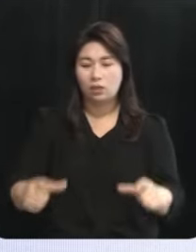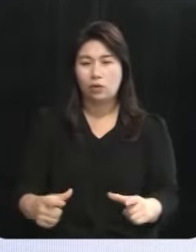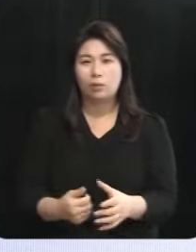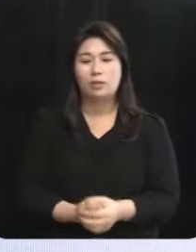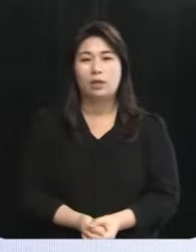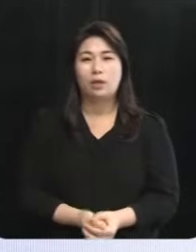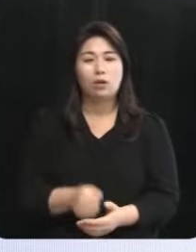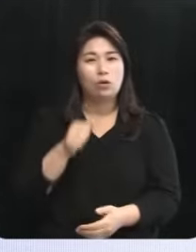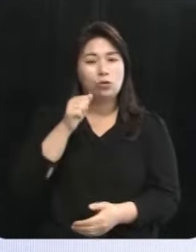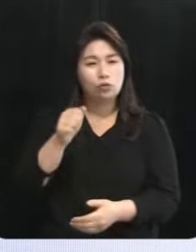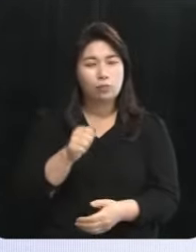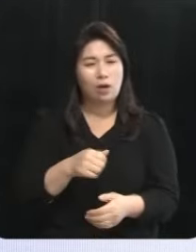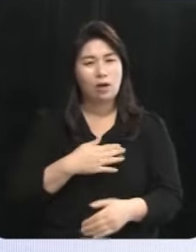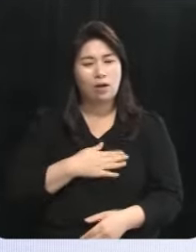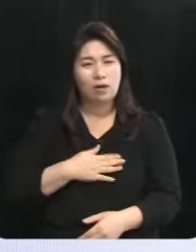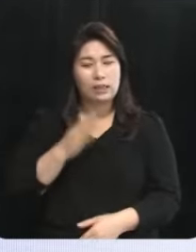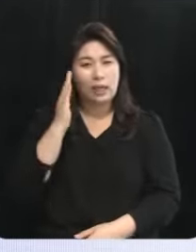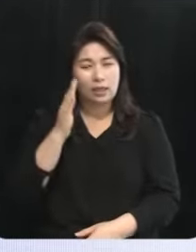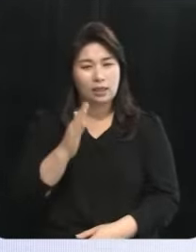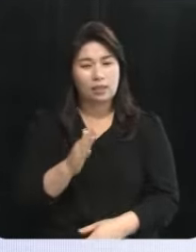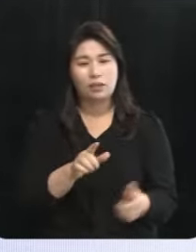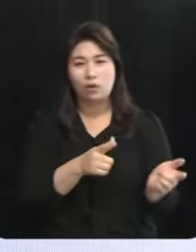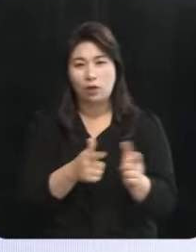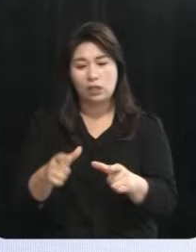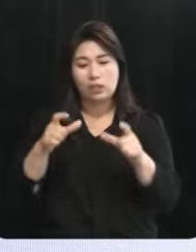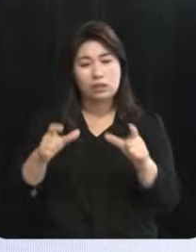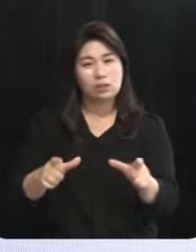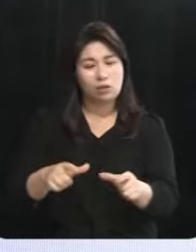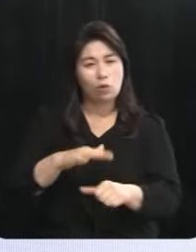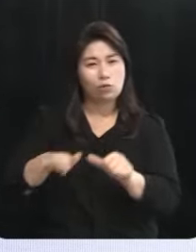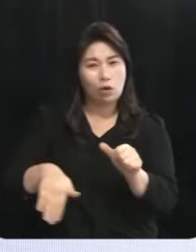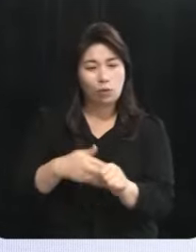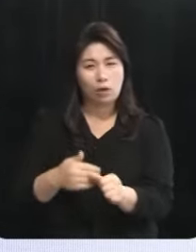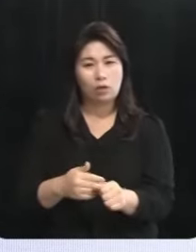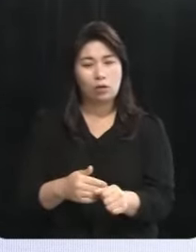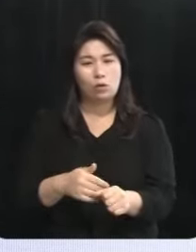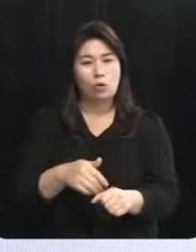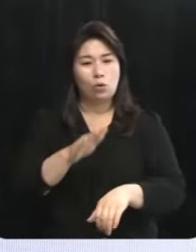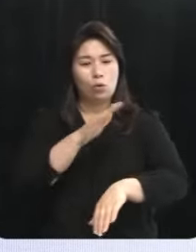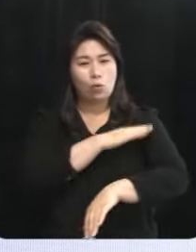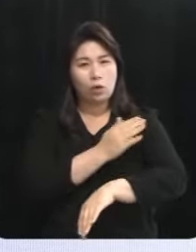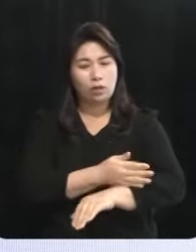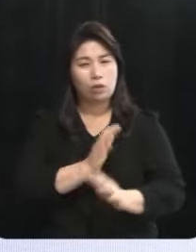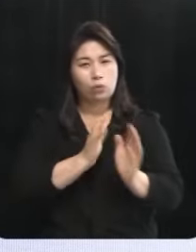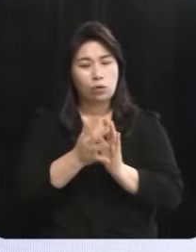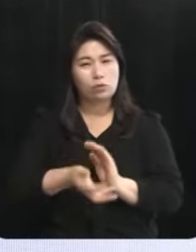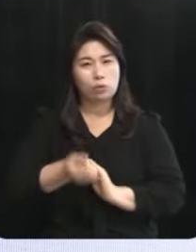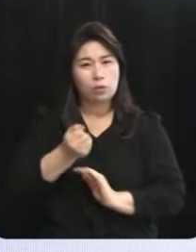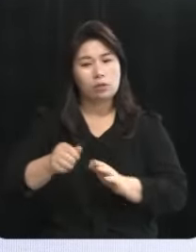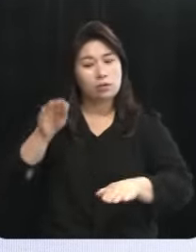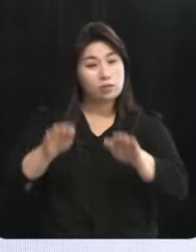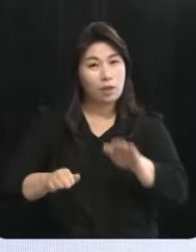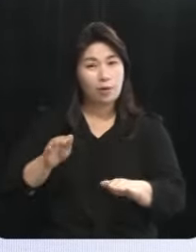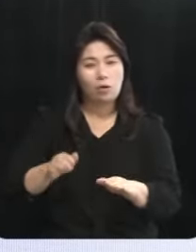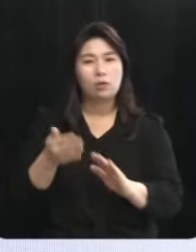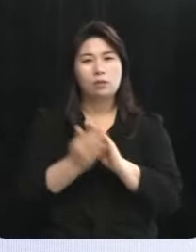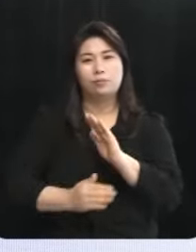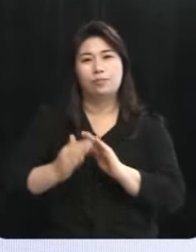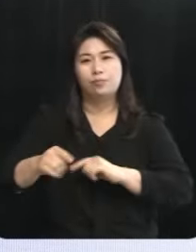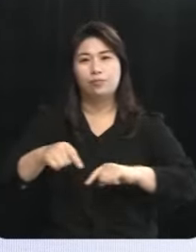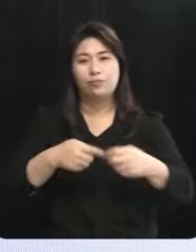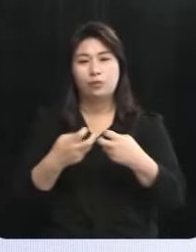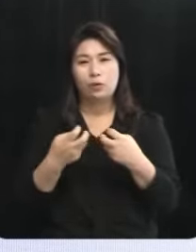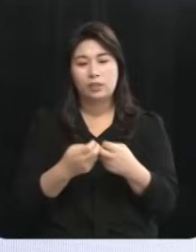출마의 변을 시작으로 해서 지역 현안은 물론이고 또 주도권 토론을 통해서도 후보들 간 차별화된 정책과